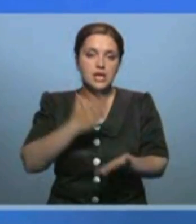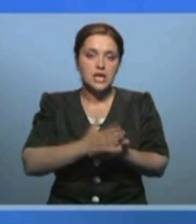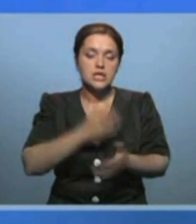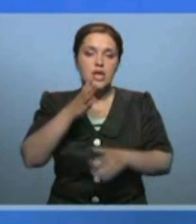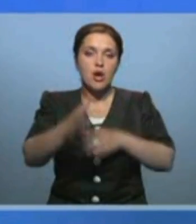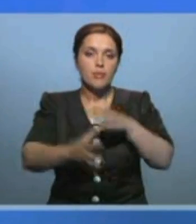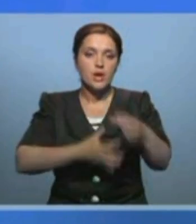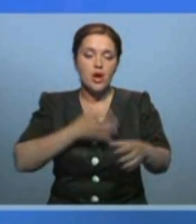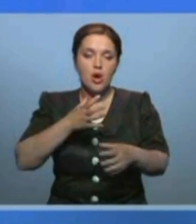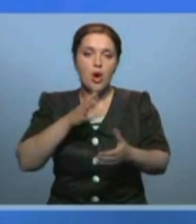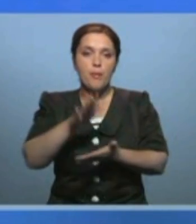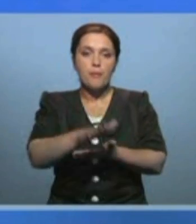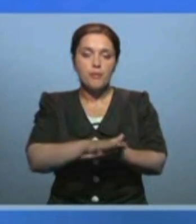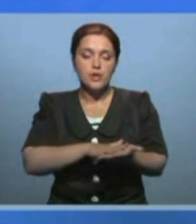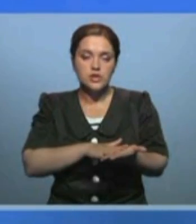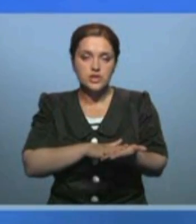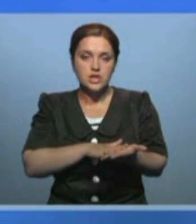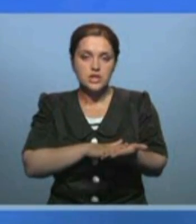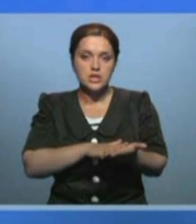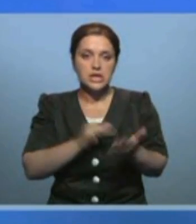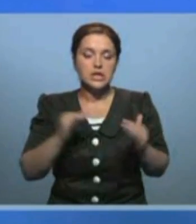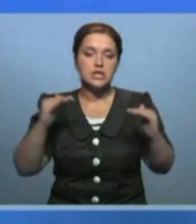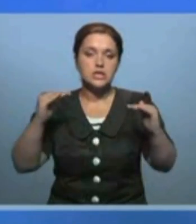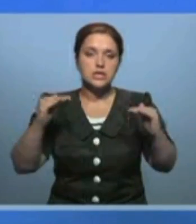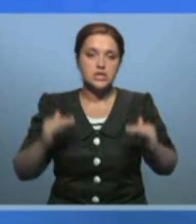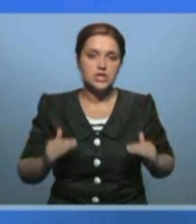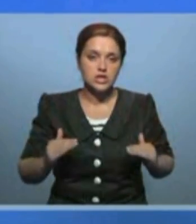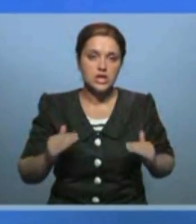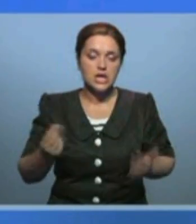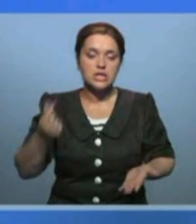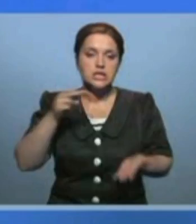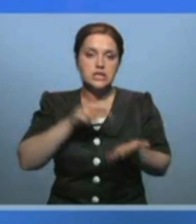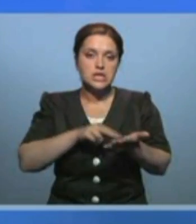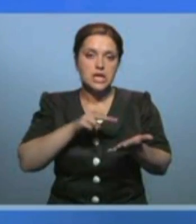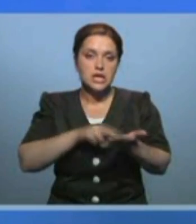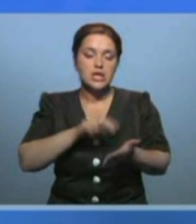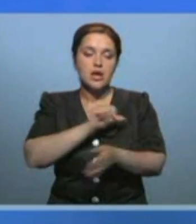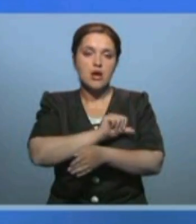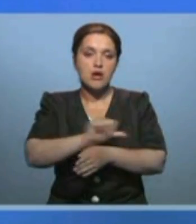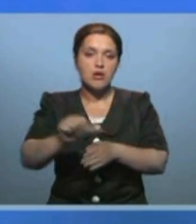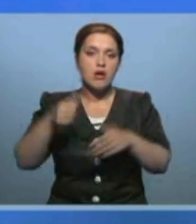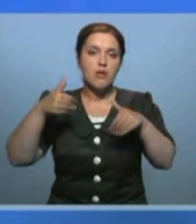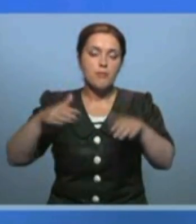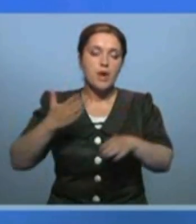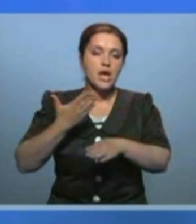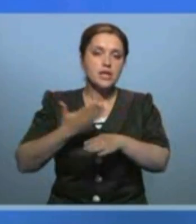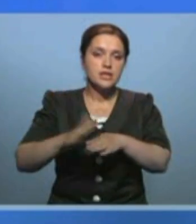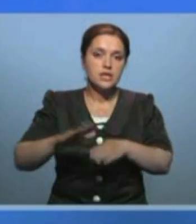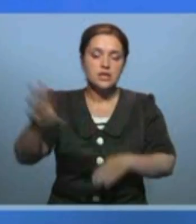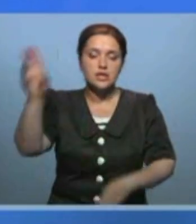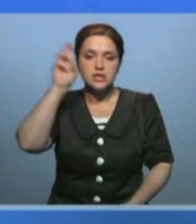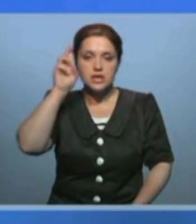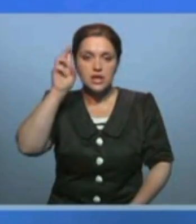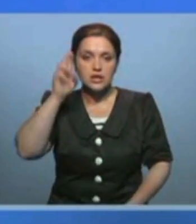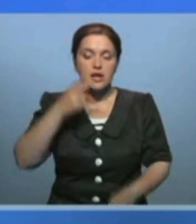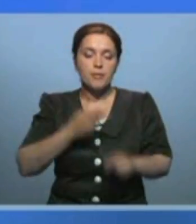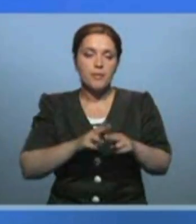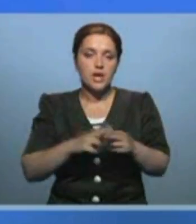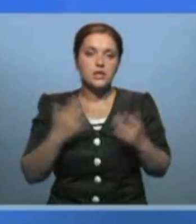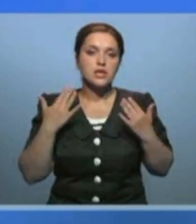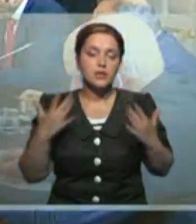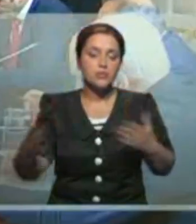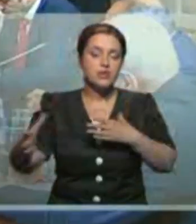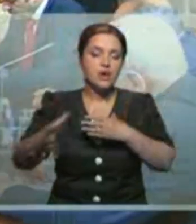продолжающийся глобальный кризис, снижение цен на экспортные товары отдельных стран, и это все требует